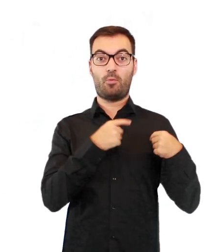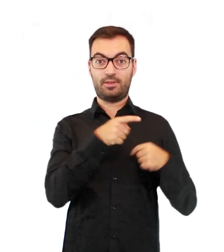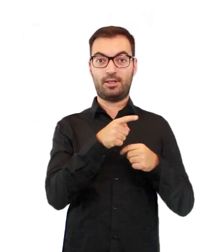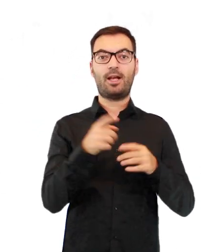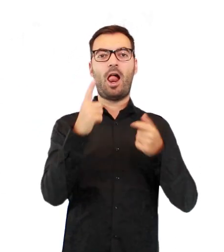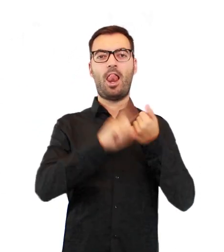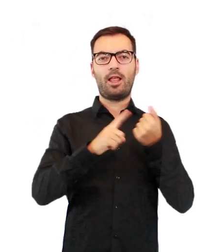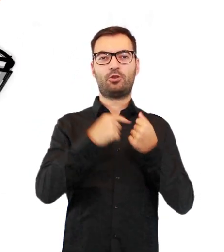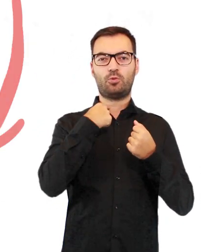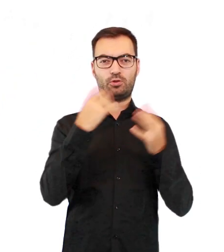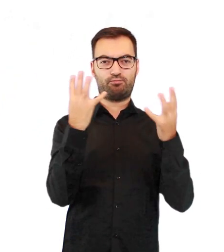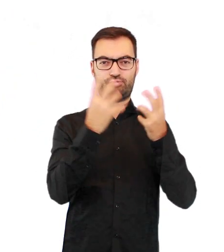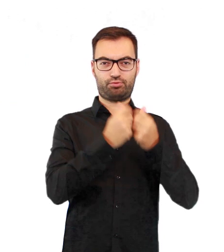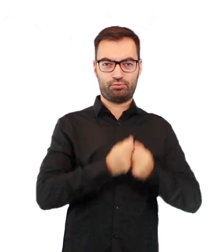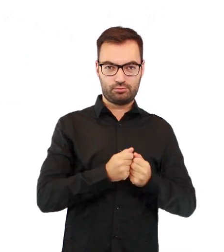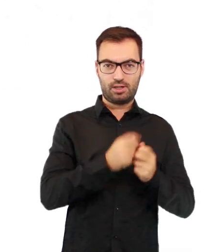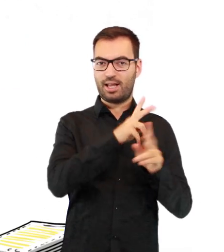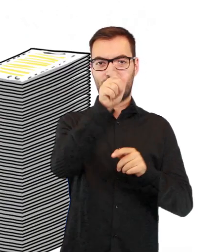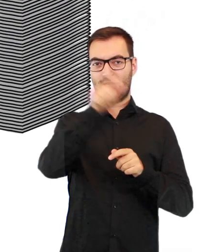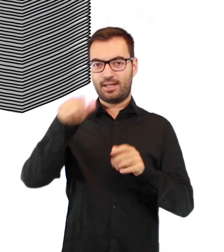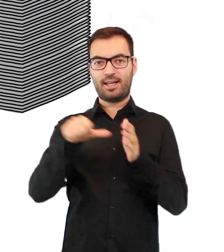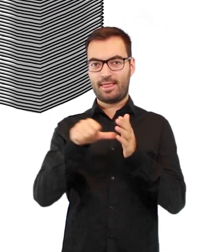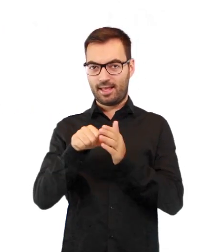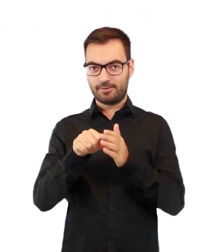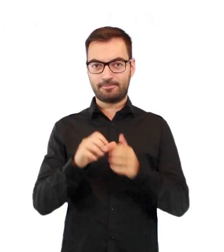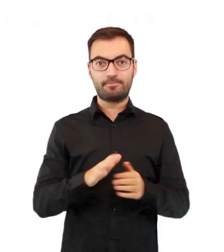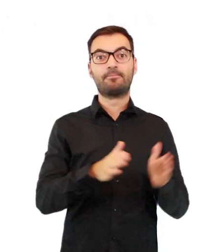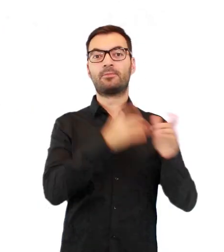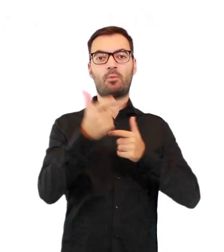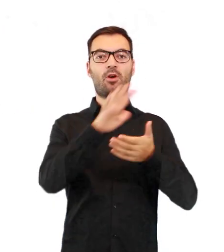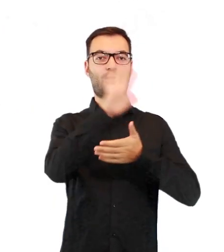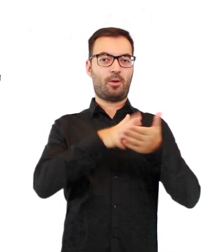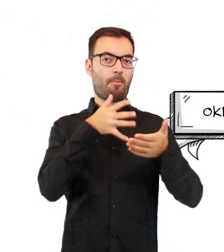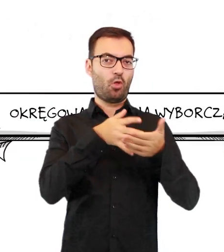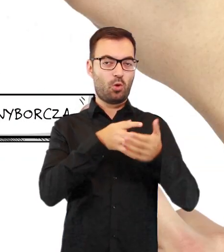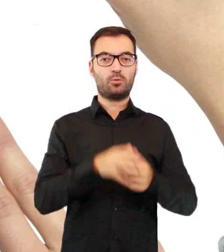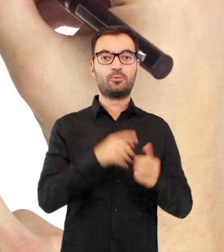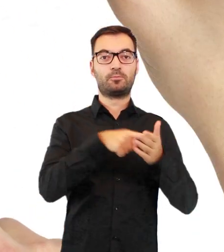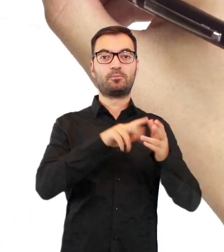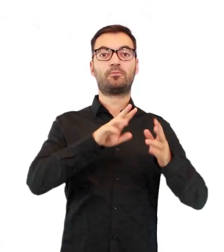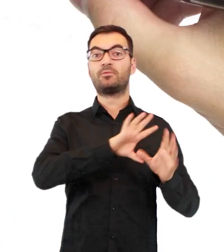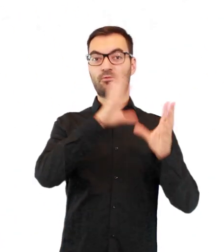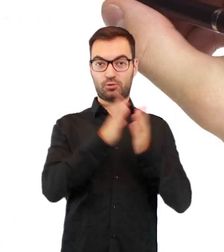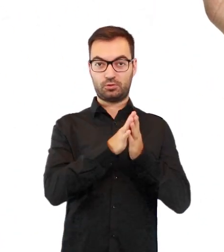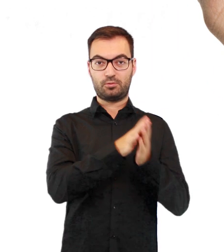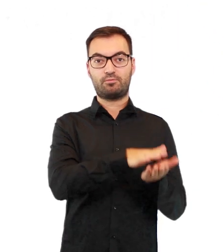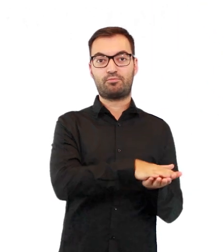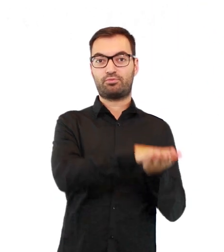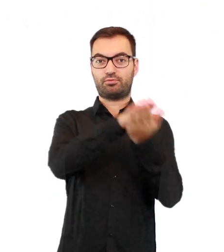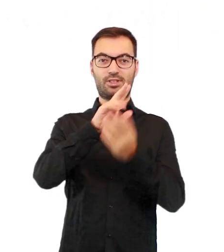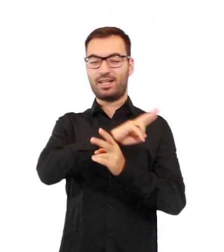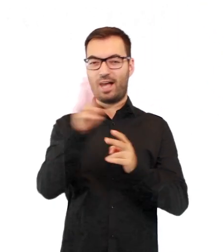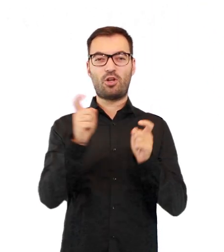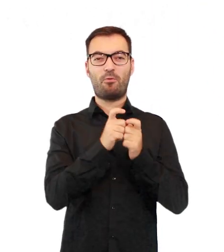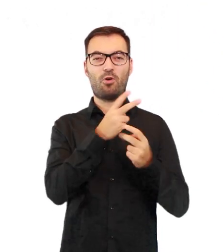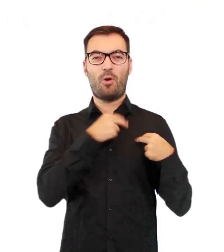liczy głosy uzyskane przez poszczególnych kandydatów na senatora i sporządza protokół. Protokół wraz z protokołami ze wszystkich